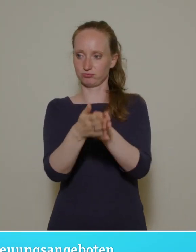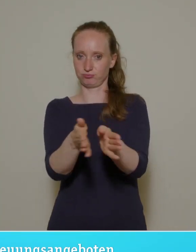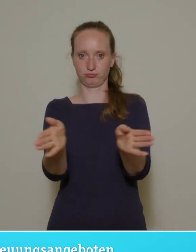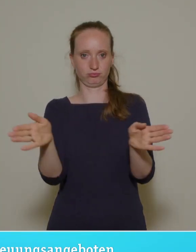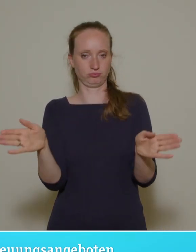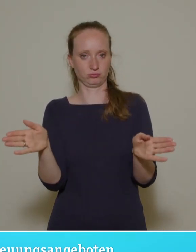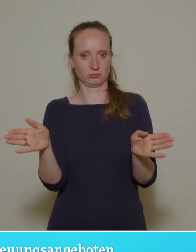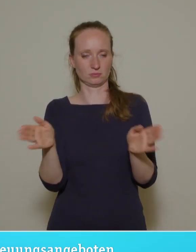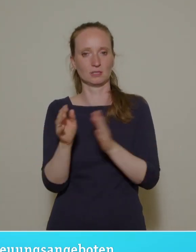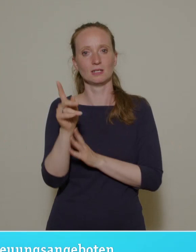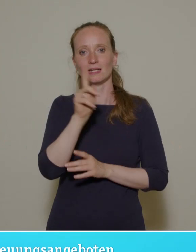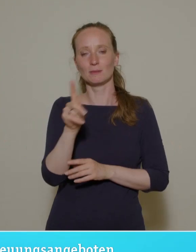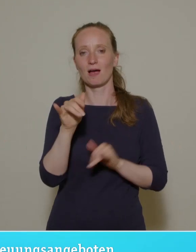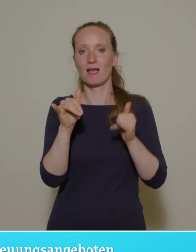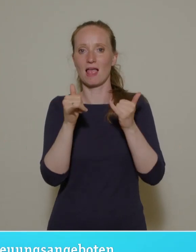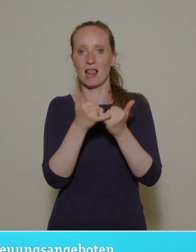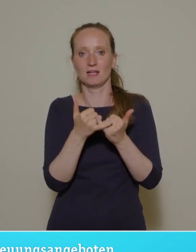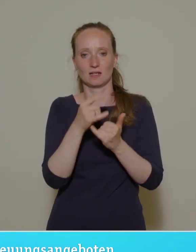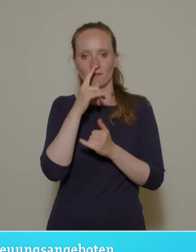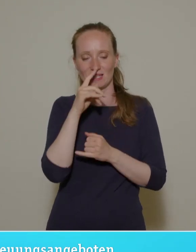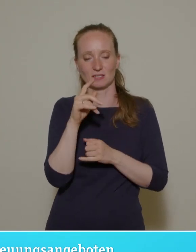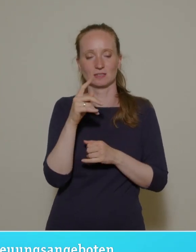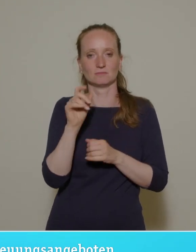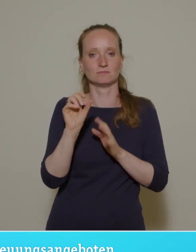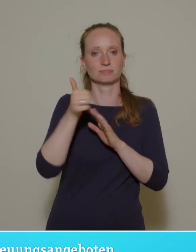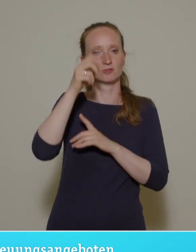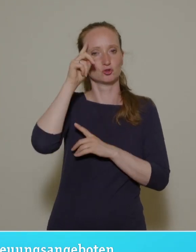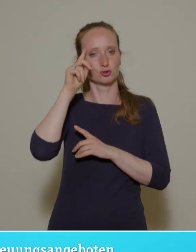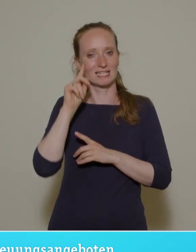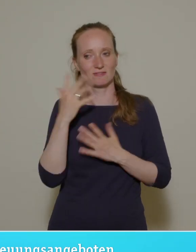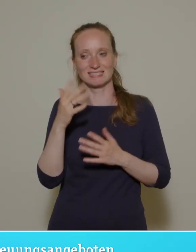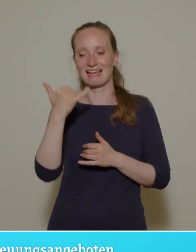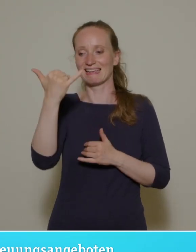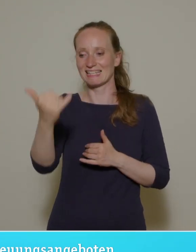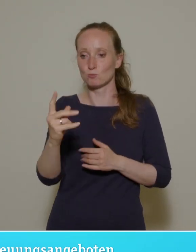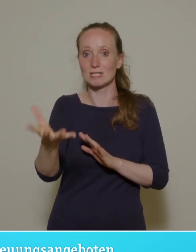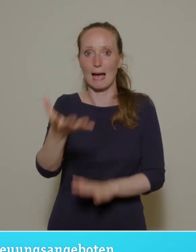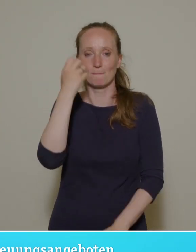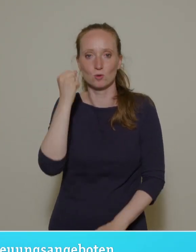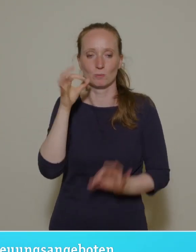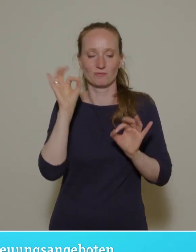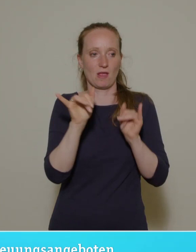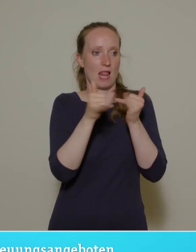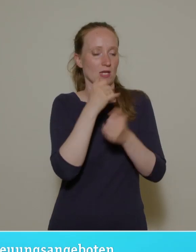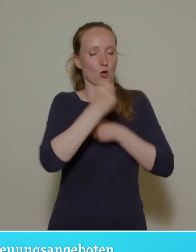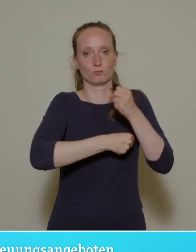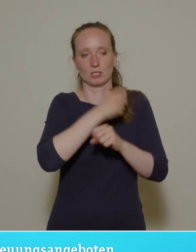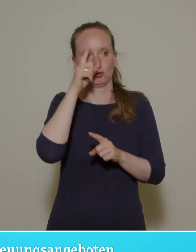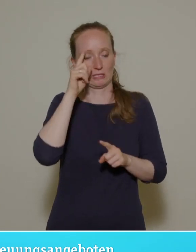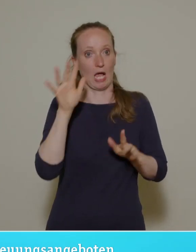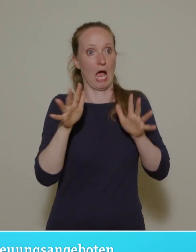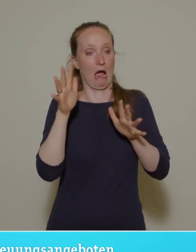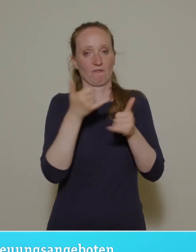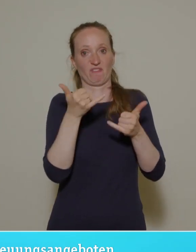weil das ist der größte Stress, den man immer haben kann bei einer Familie, wenn es plötzlich heißt, das Kind muss abgeholt werden. Deswegen hat das für uns Priorität. Das hat uns